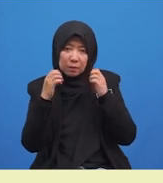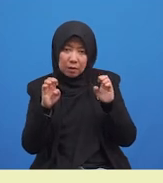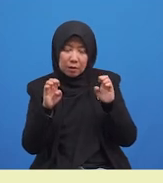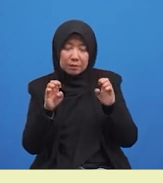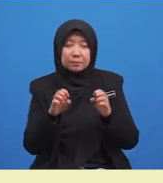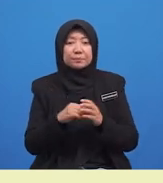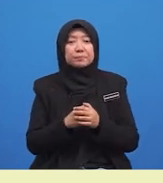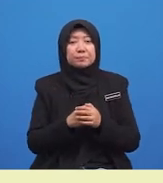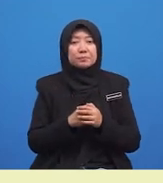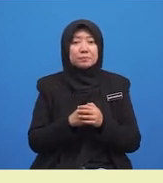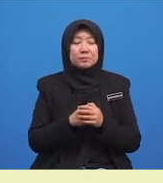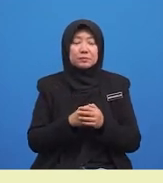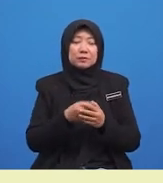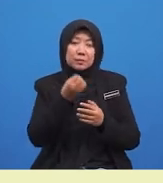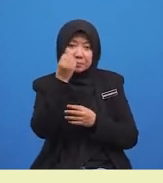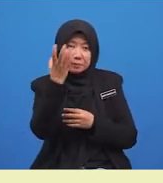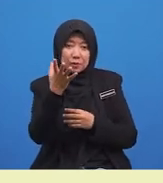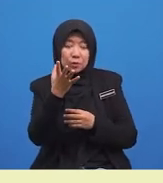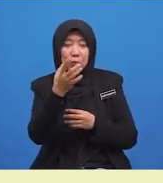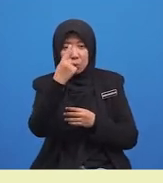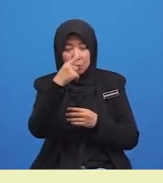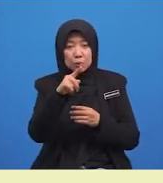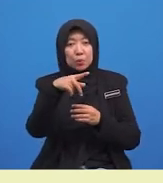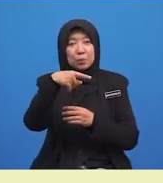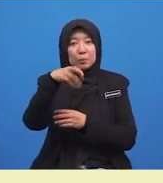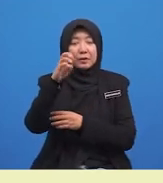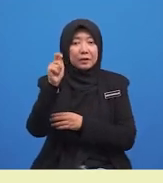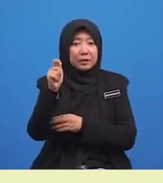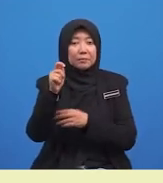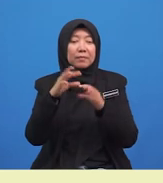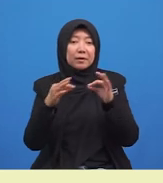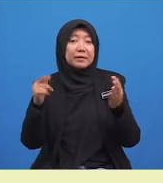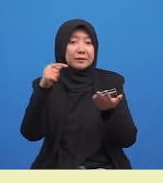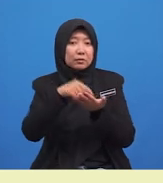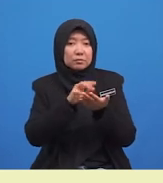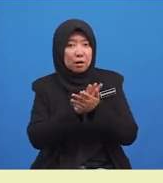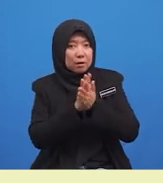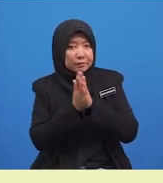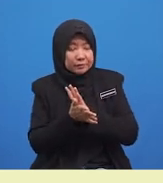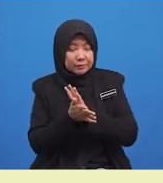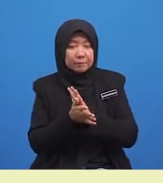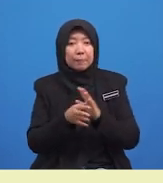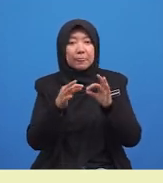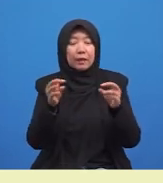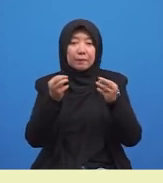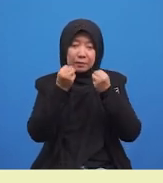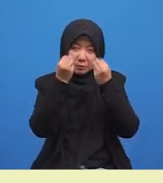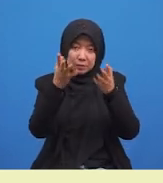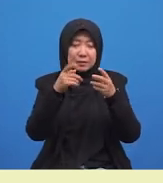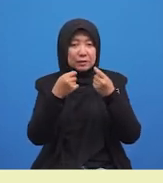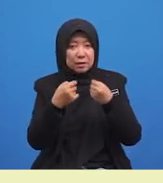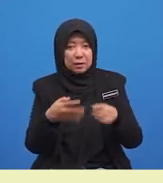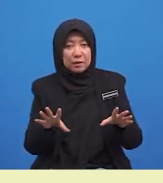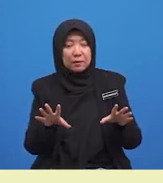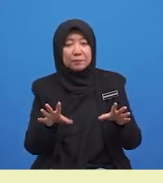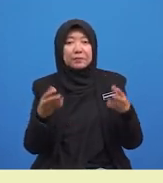ialah keterangan untuk predikat. Ayat ini. Jadi, ayat majmuk ini telah